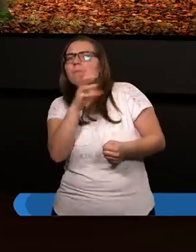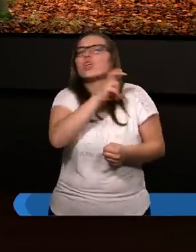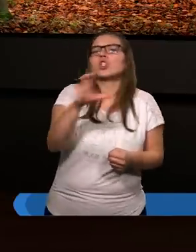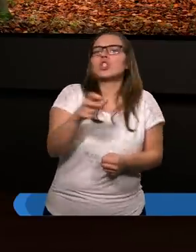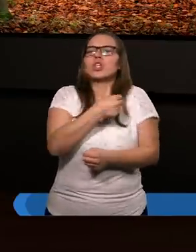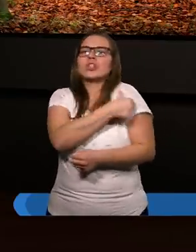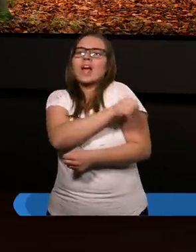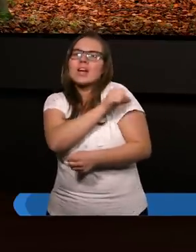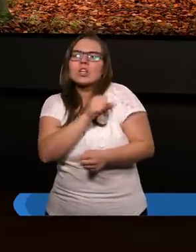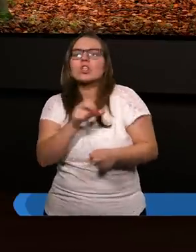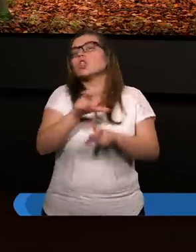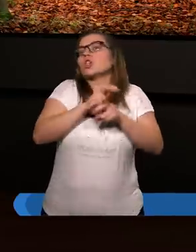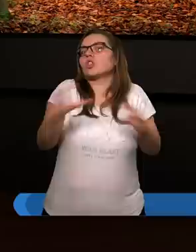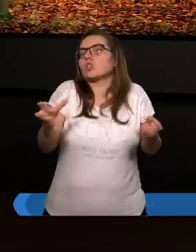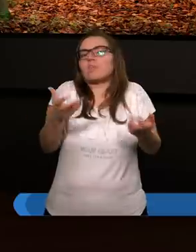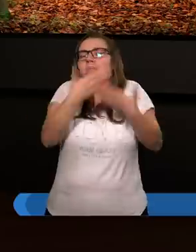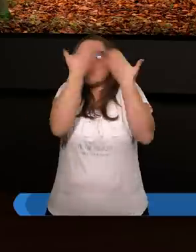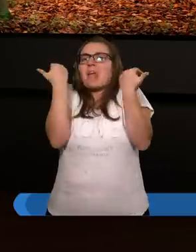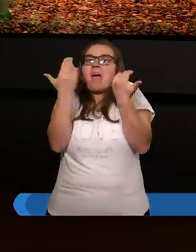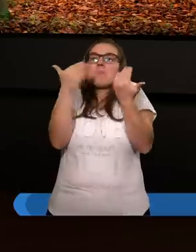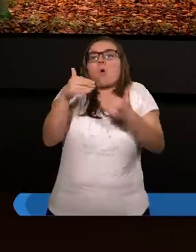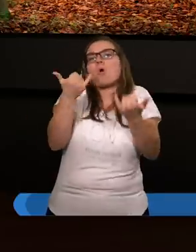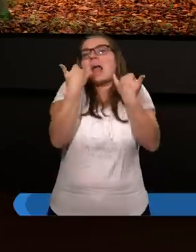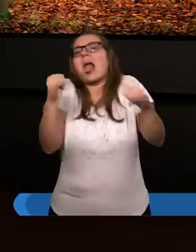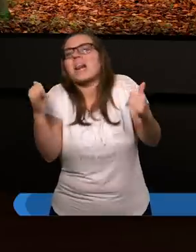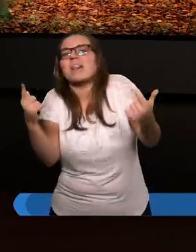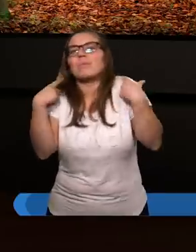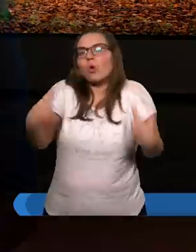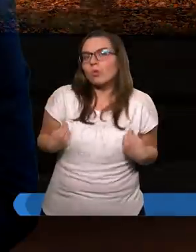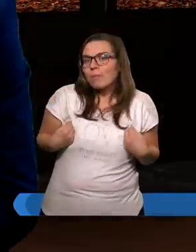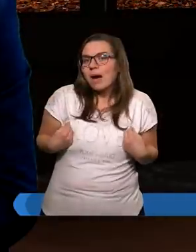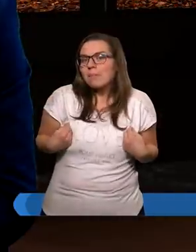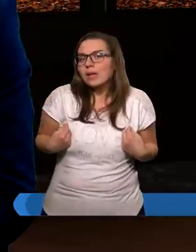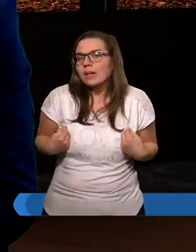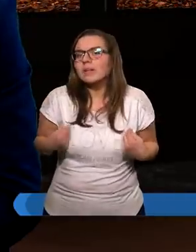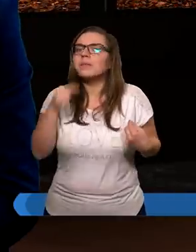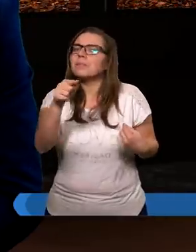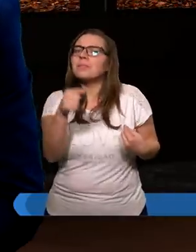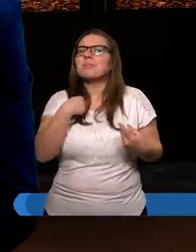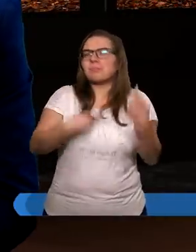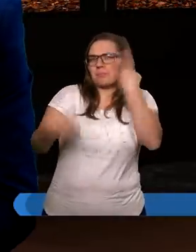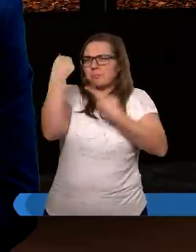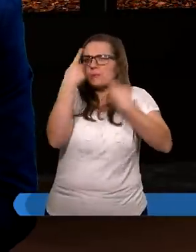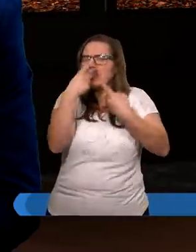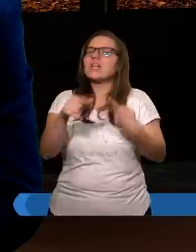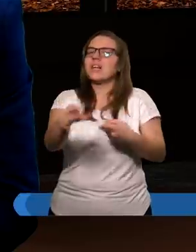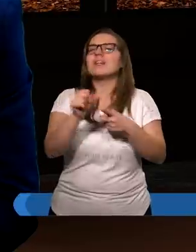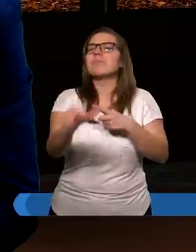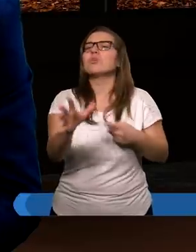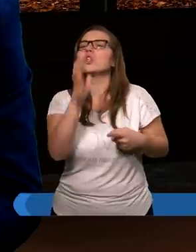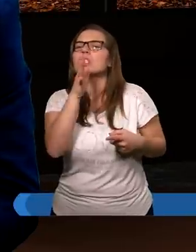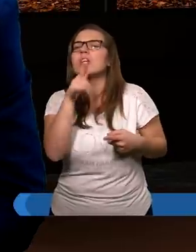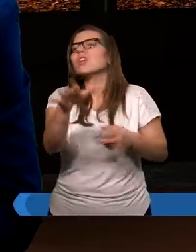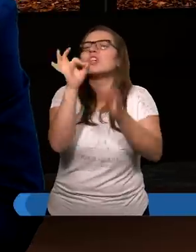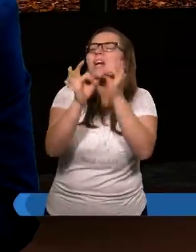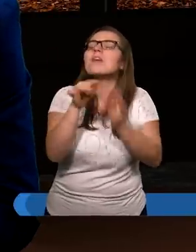chrześcijanami, czy nie wiem kim innym jeszcze? Według mnie oni uważali się za Żydów, szczególności